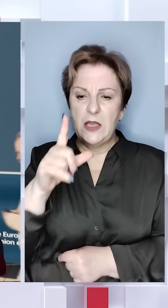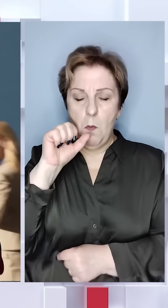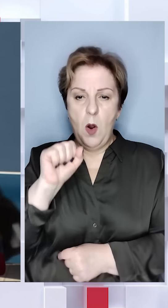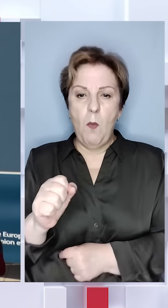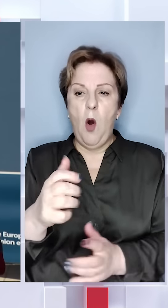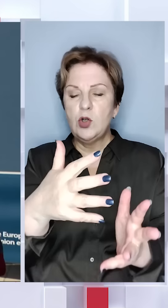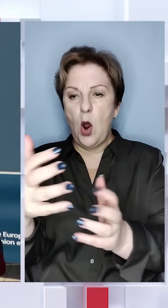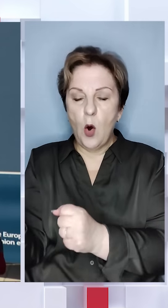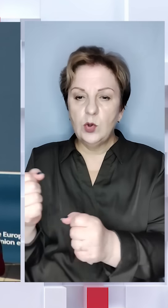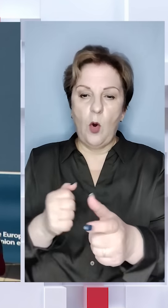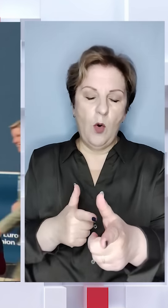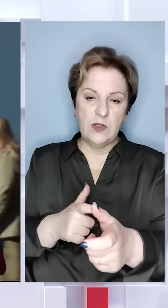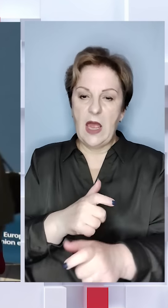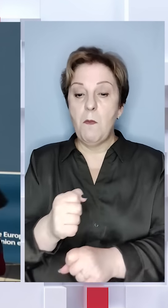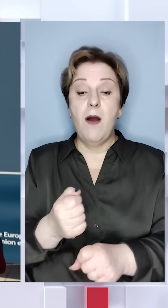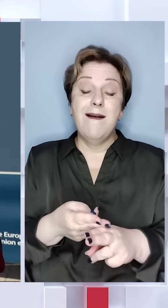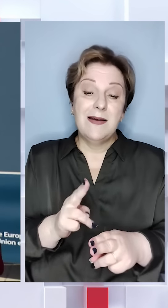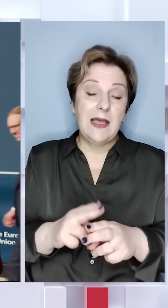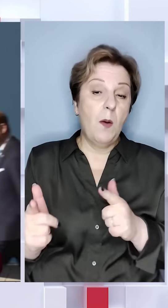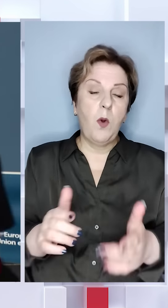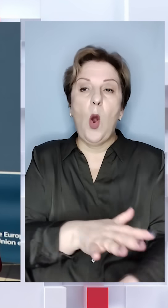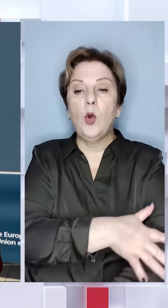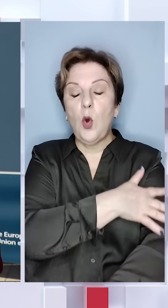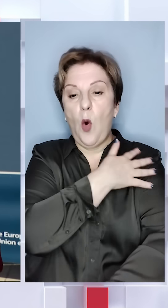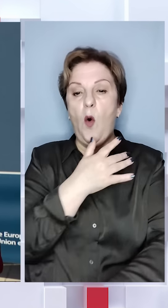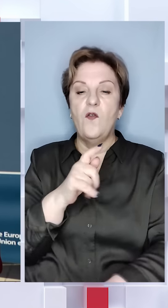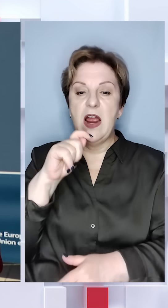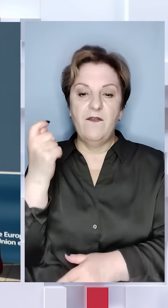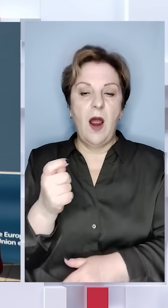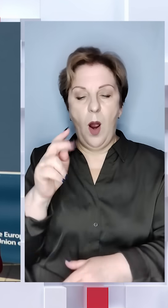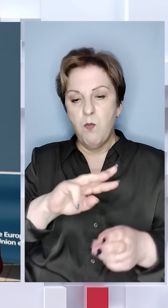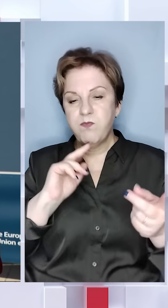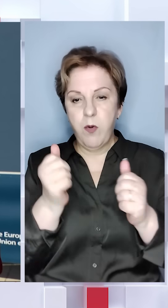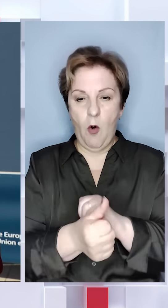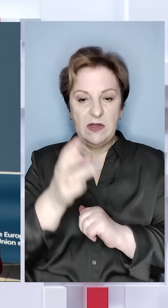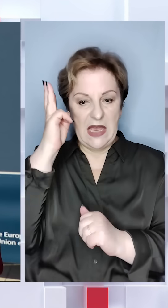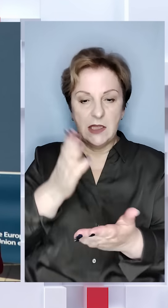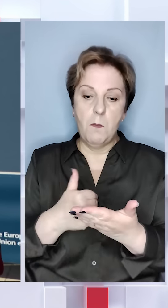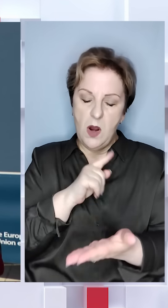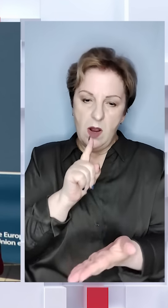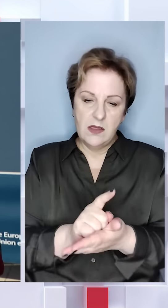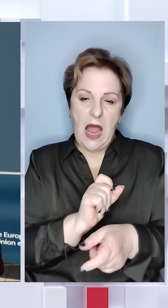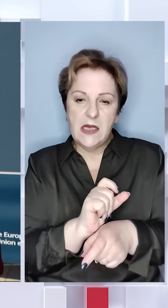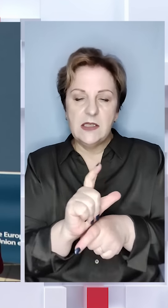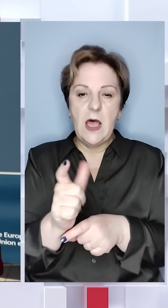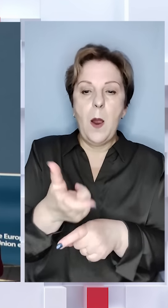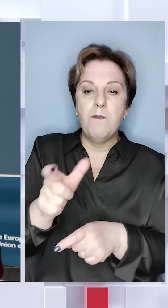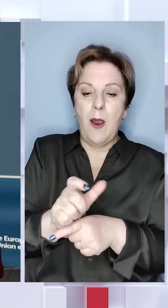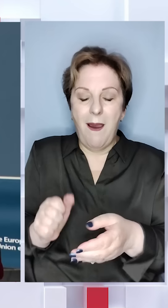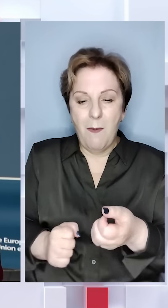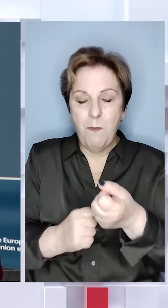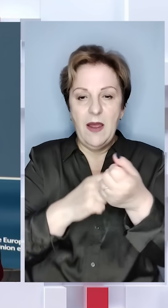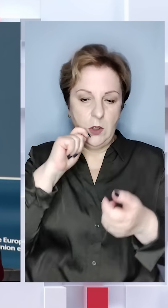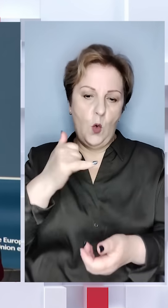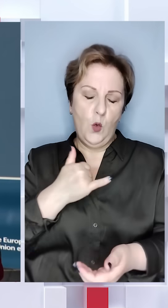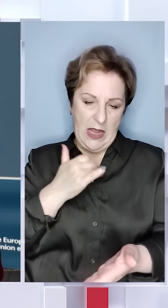може отримати зброю, це явно підготовка до довгої війни поза дипломатичним шляхом. Ми маємо збільшити нашу підтримку України.